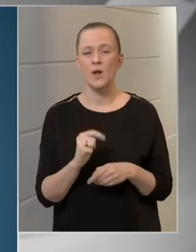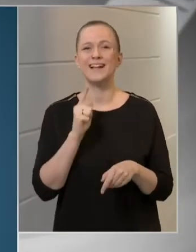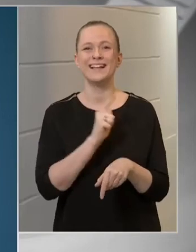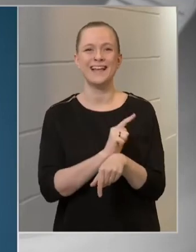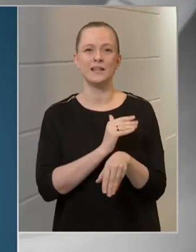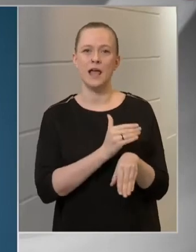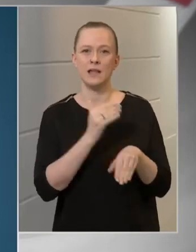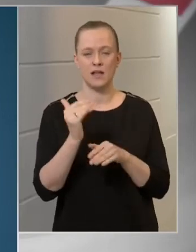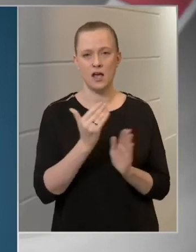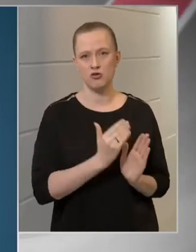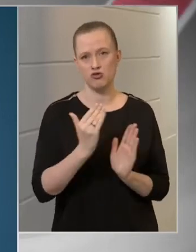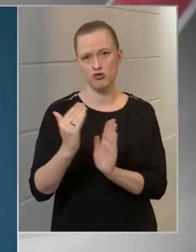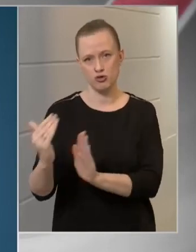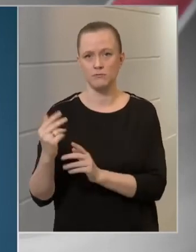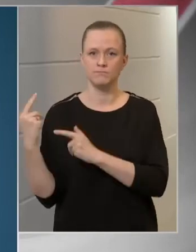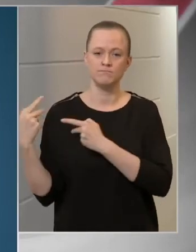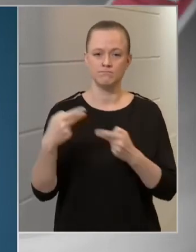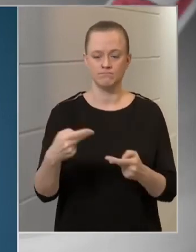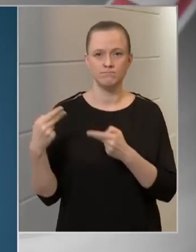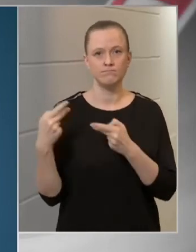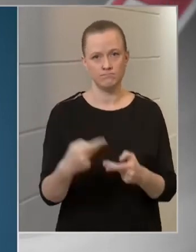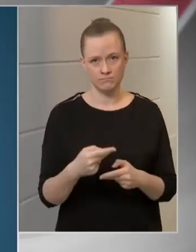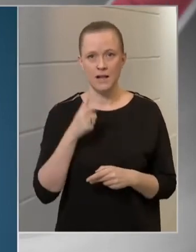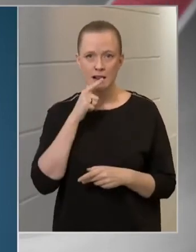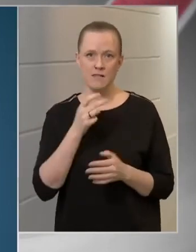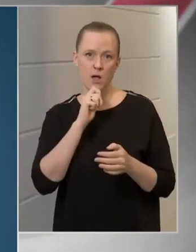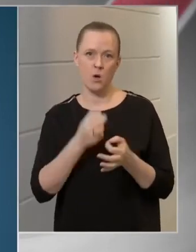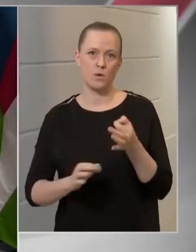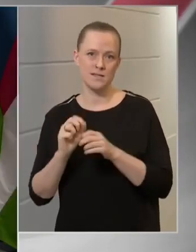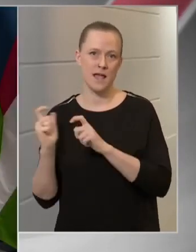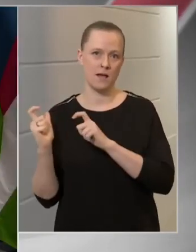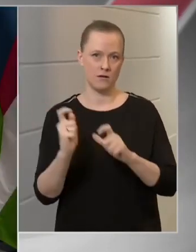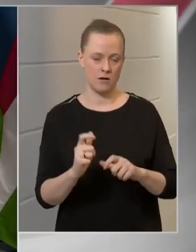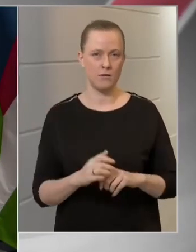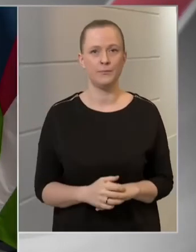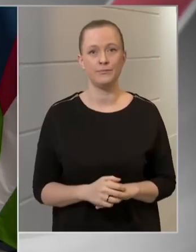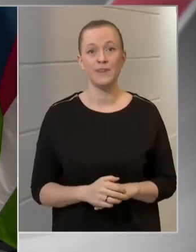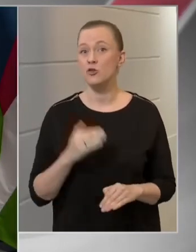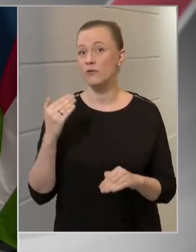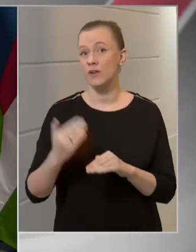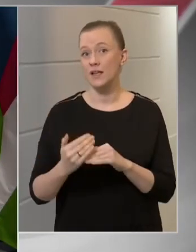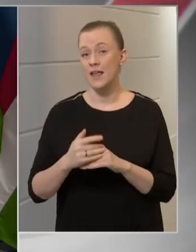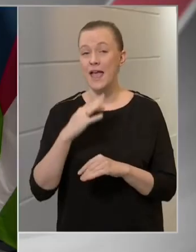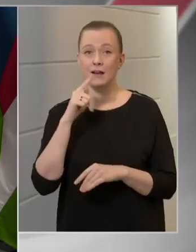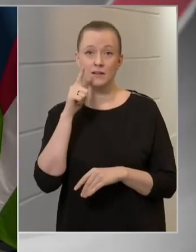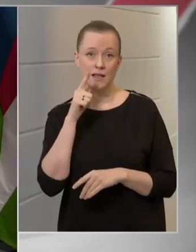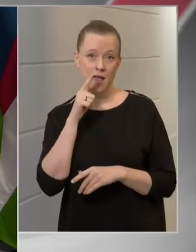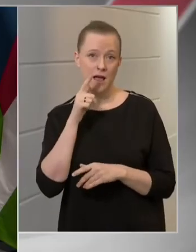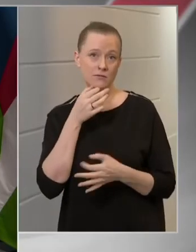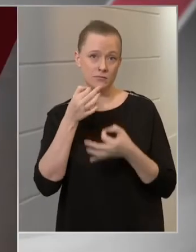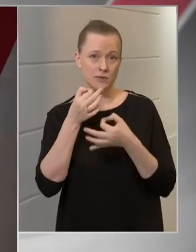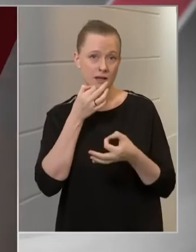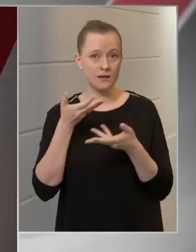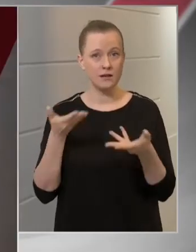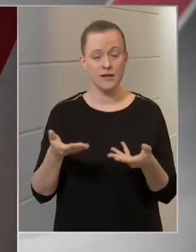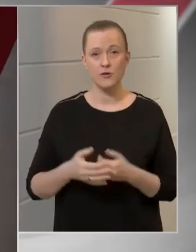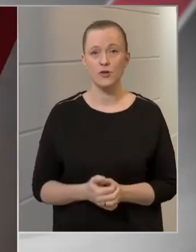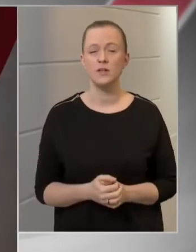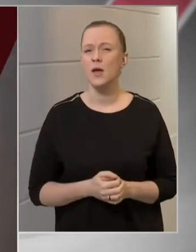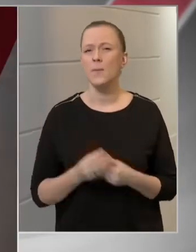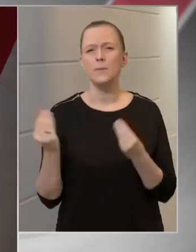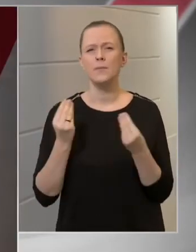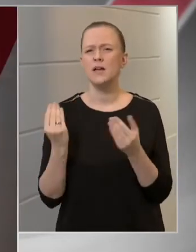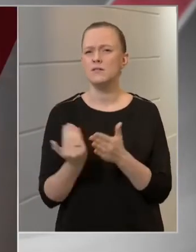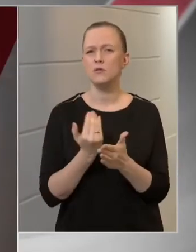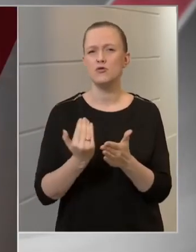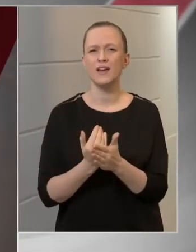periódusokban fog Magyarországra érkezni oltóanyagmennyiség. És végezetül az RTI Klub megkeresése. Miért